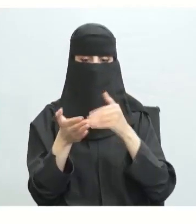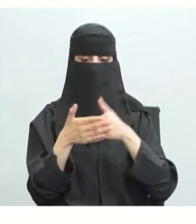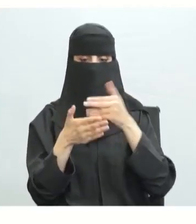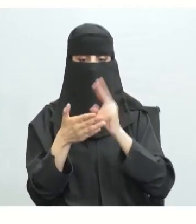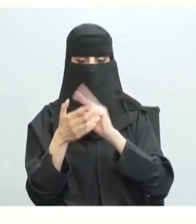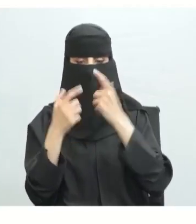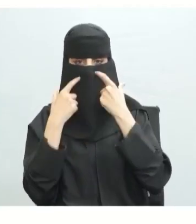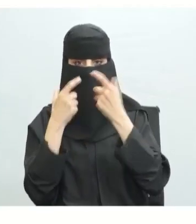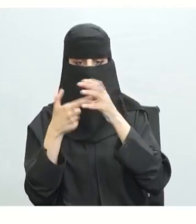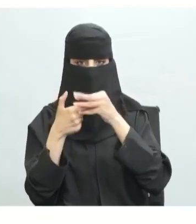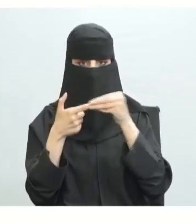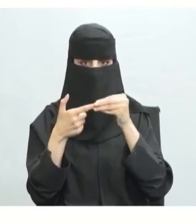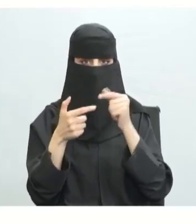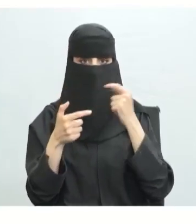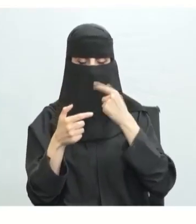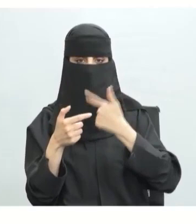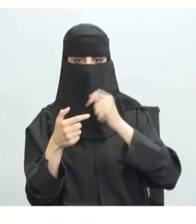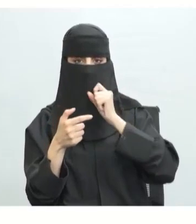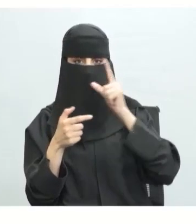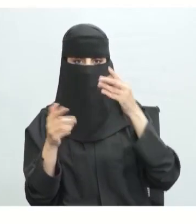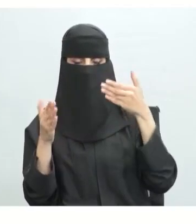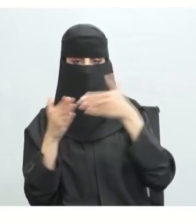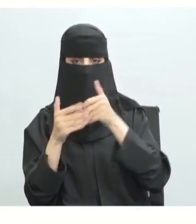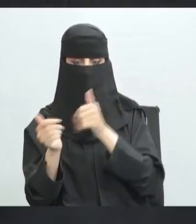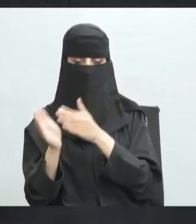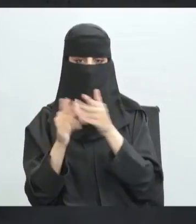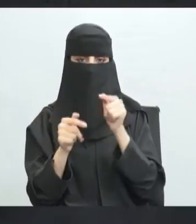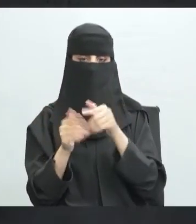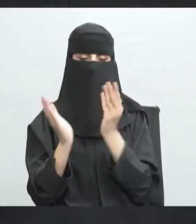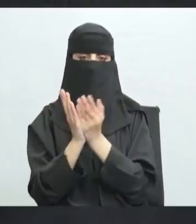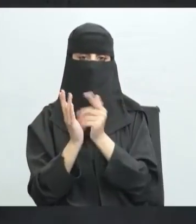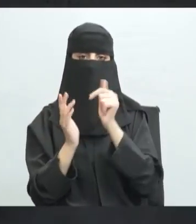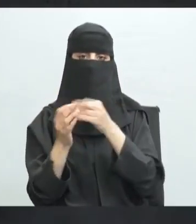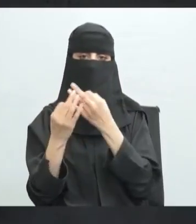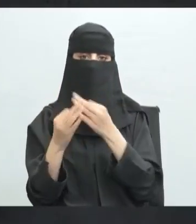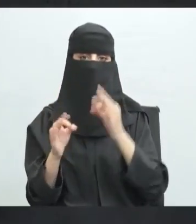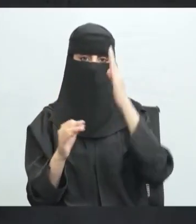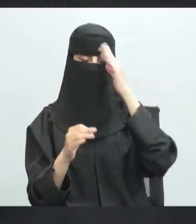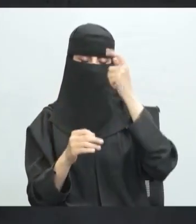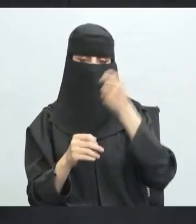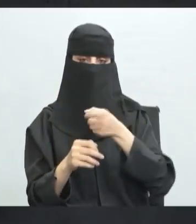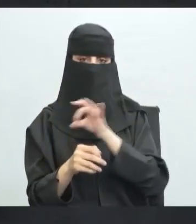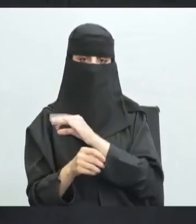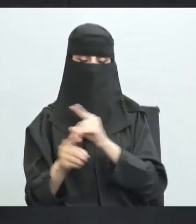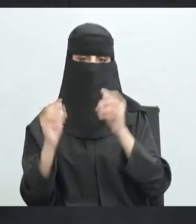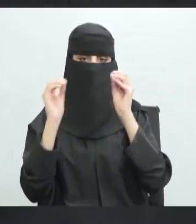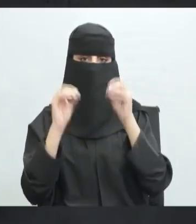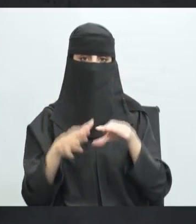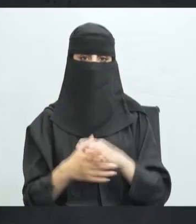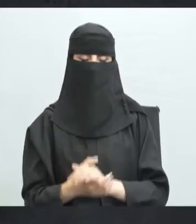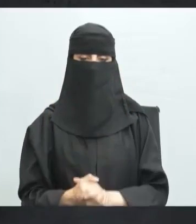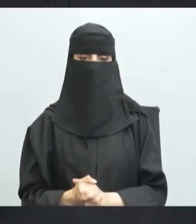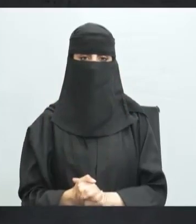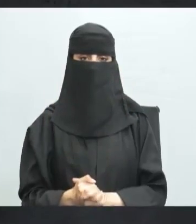والارتداد هذا ما أردنا أن نورده في هذا الدرس صلى الله وسلم على نبينا محمد على آله